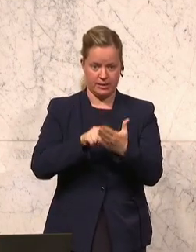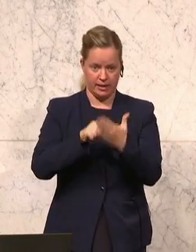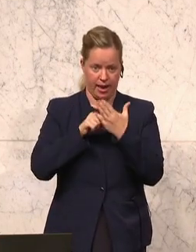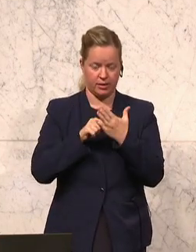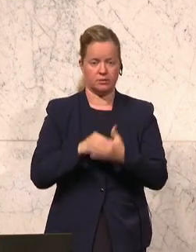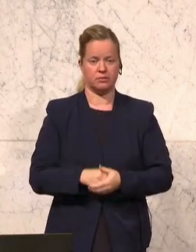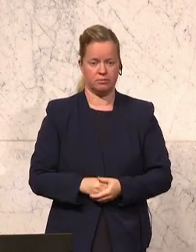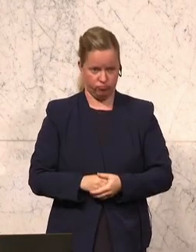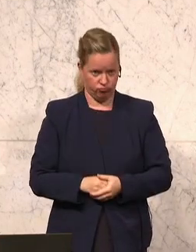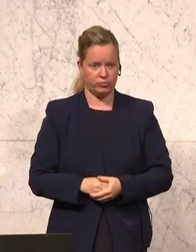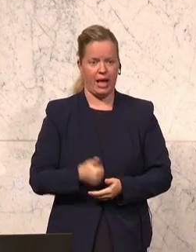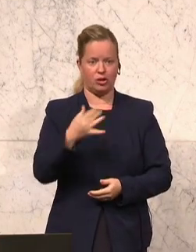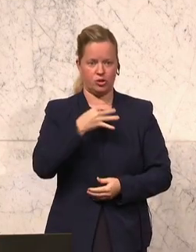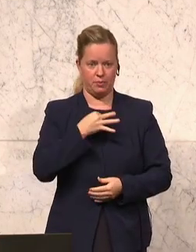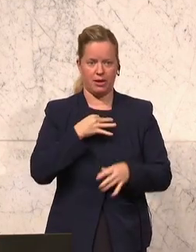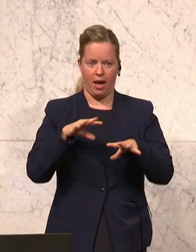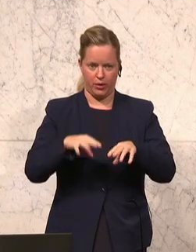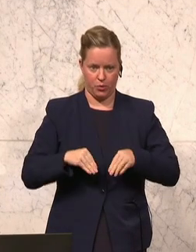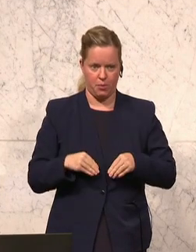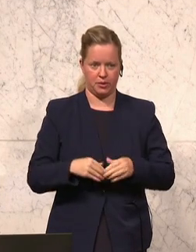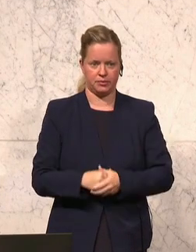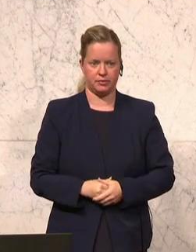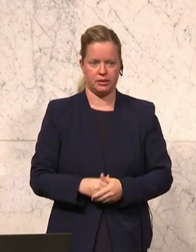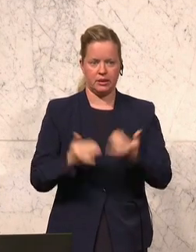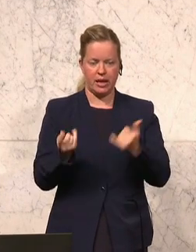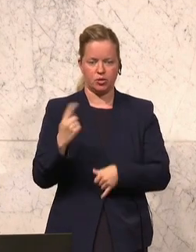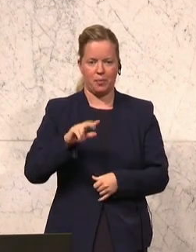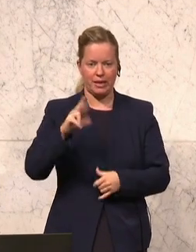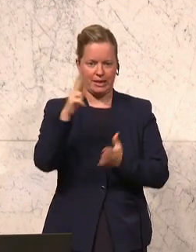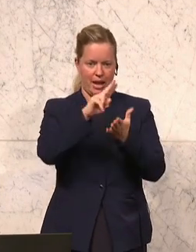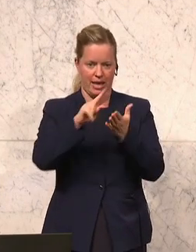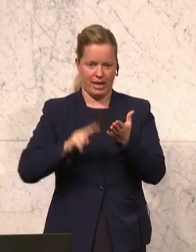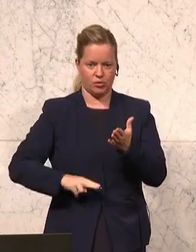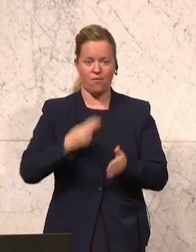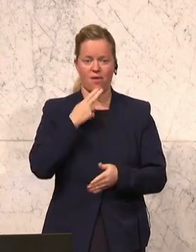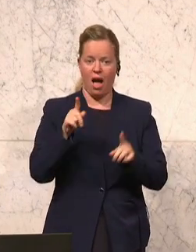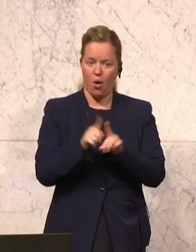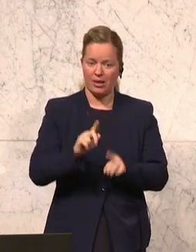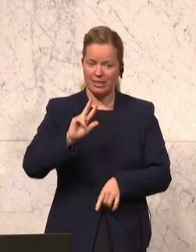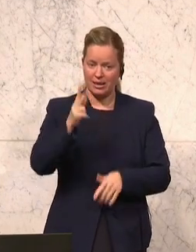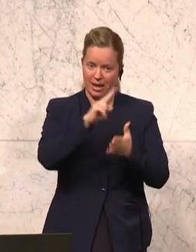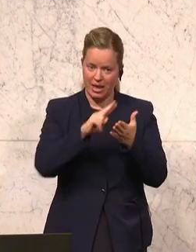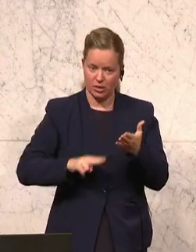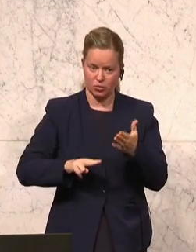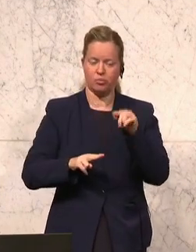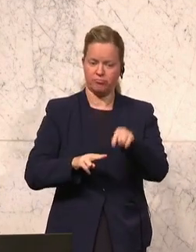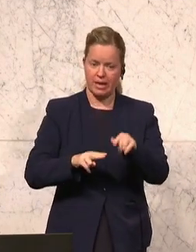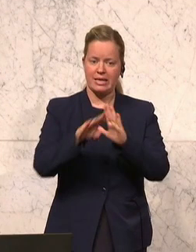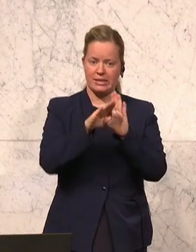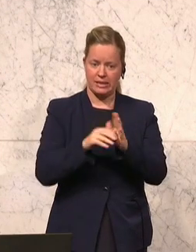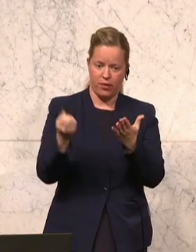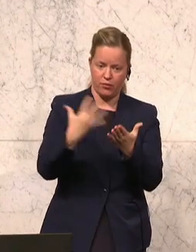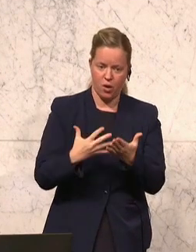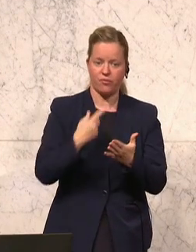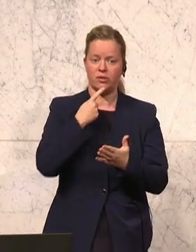ist einstimmig angenommen. Wir kommen zugleich zur dritten Lesung. Wer auch in dritter Lesung dem vorliegenden Gesetzesentwurf